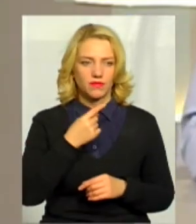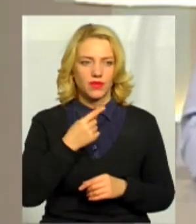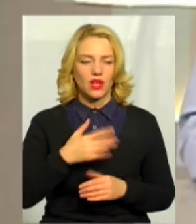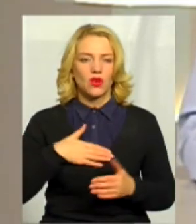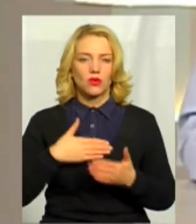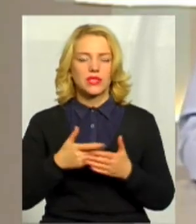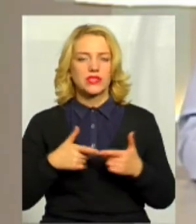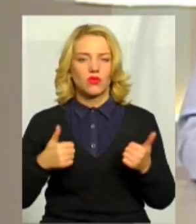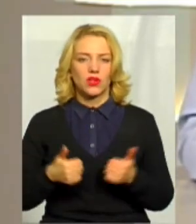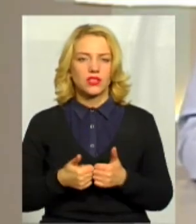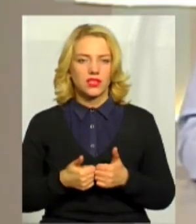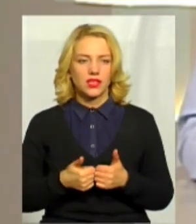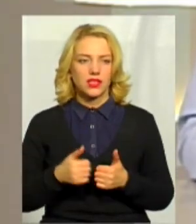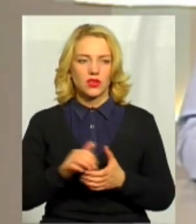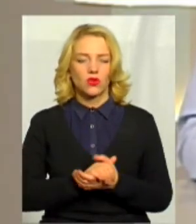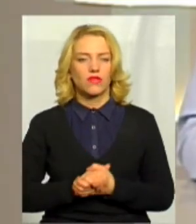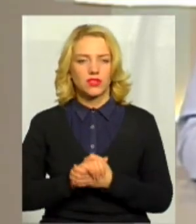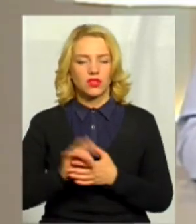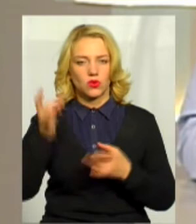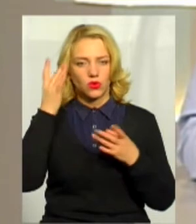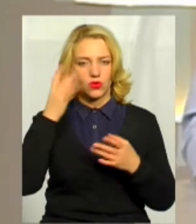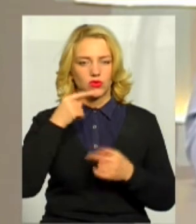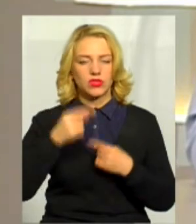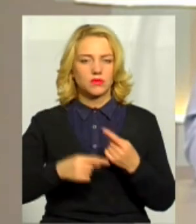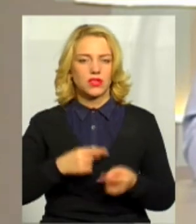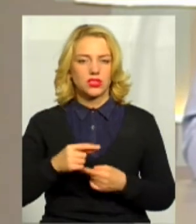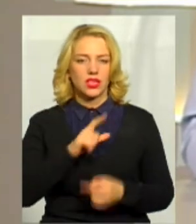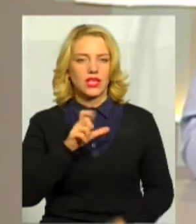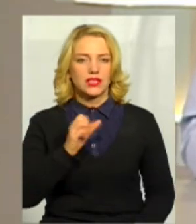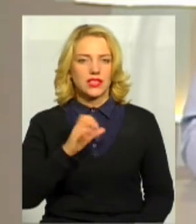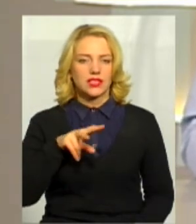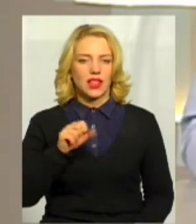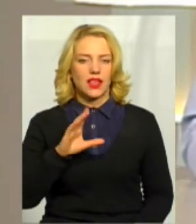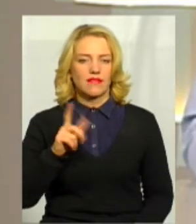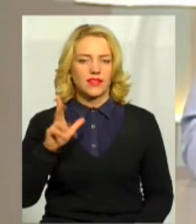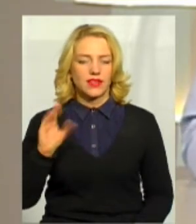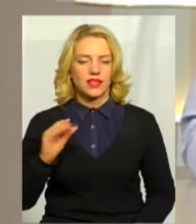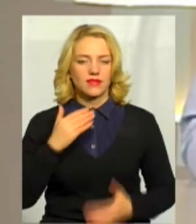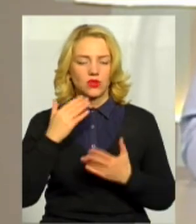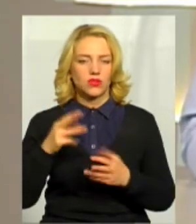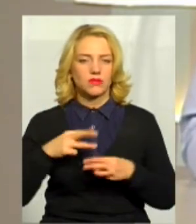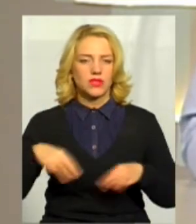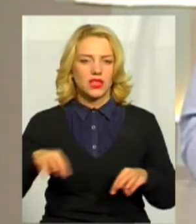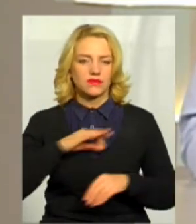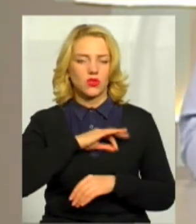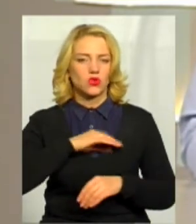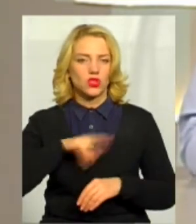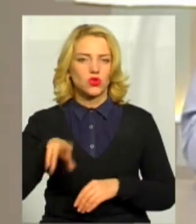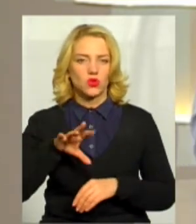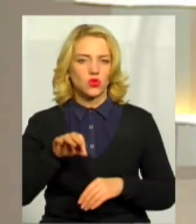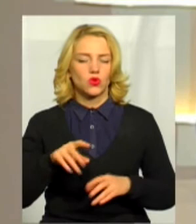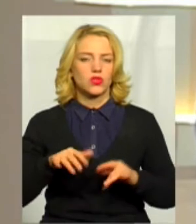Громадська організація ТОК «Заслав'я» звернулася до Міністерства юстиції України щодо вжиття